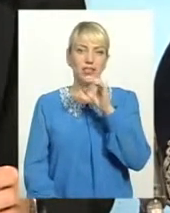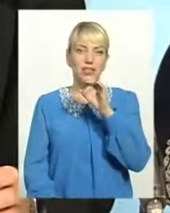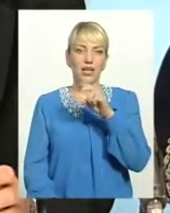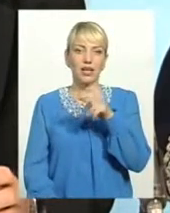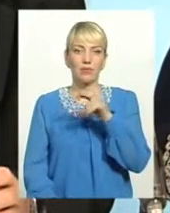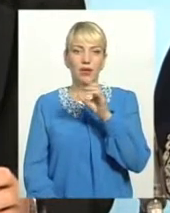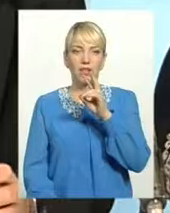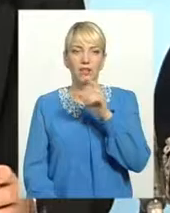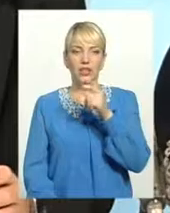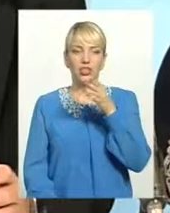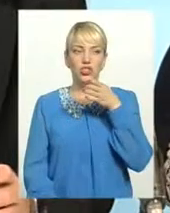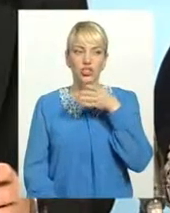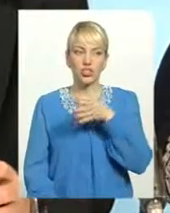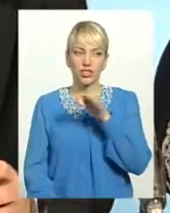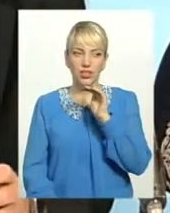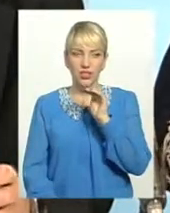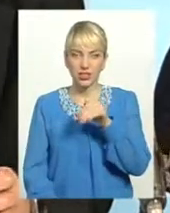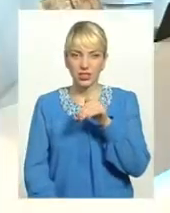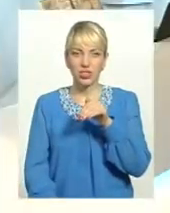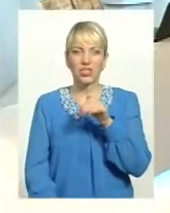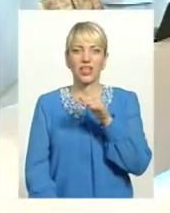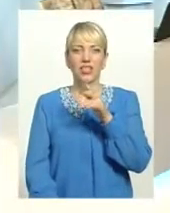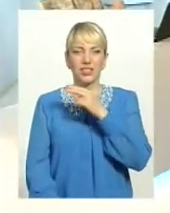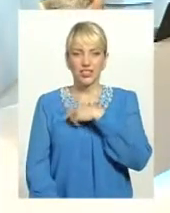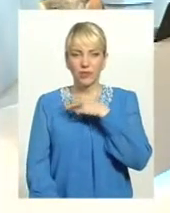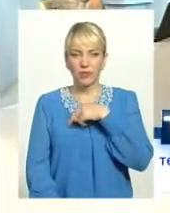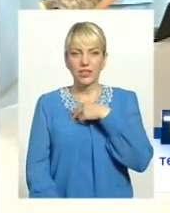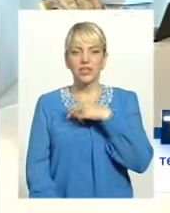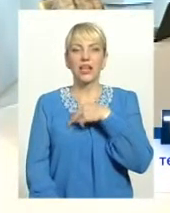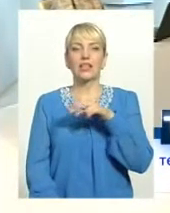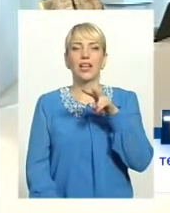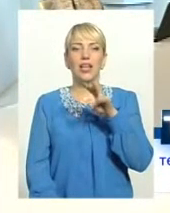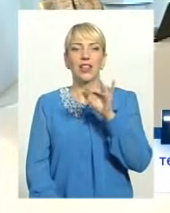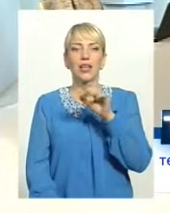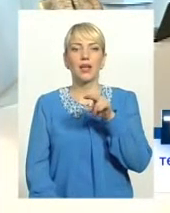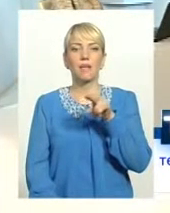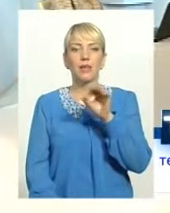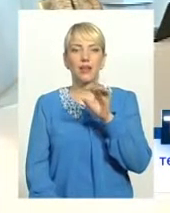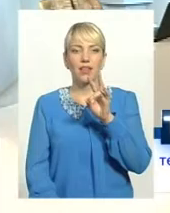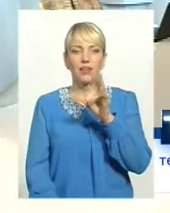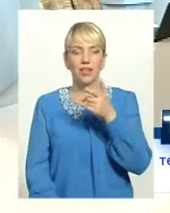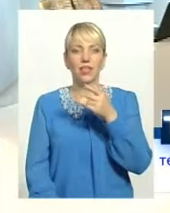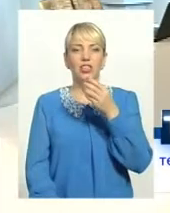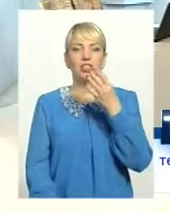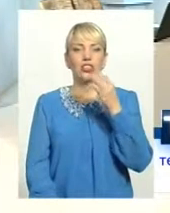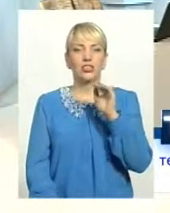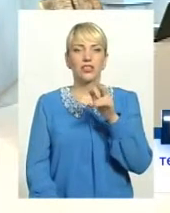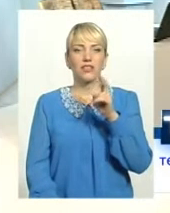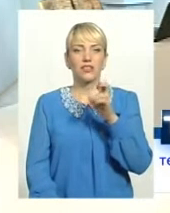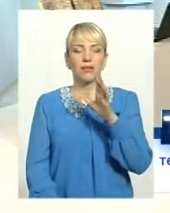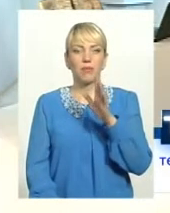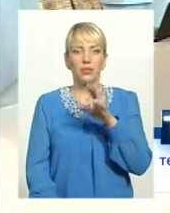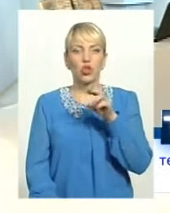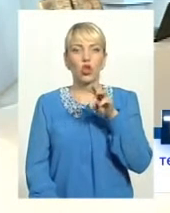4 тисячі 71 гривень, а за липень там було 4 тисячі 205 гривень,